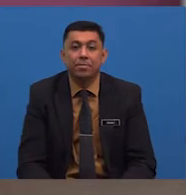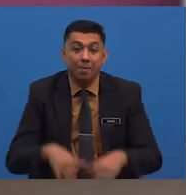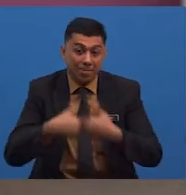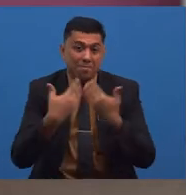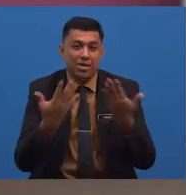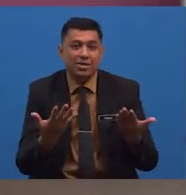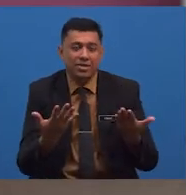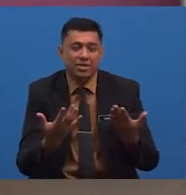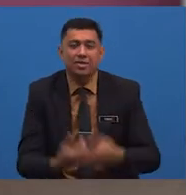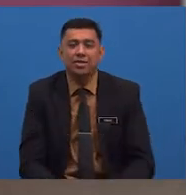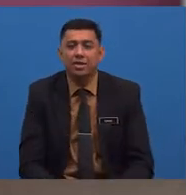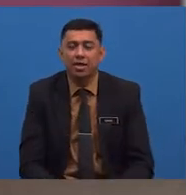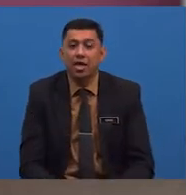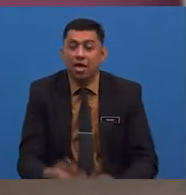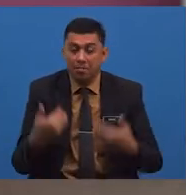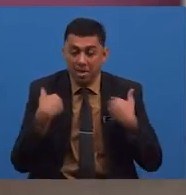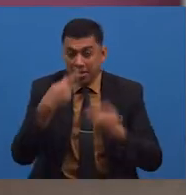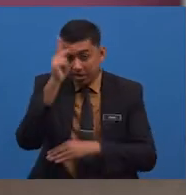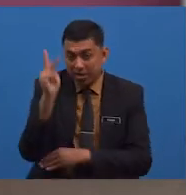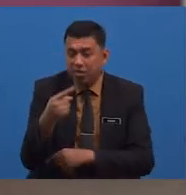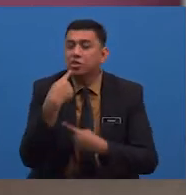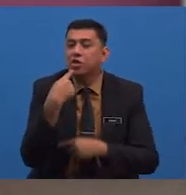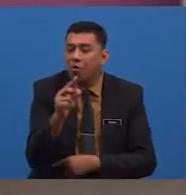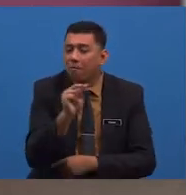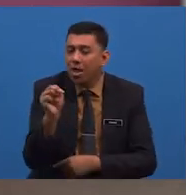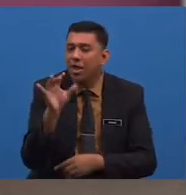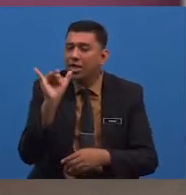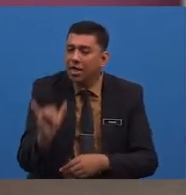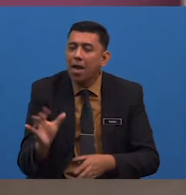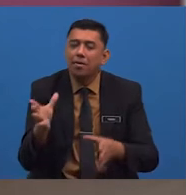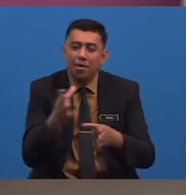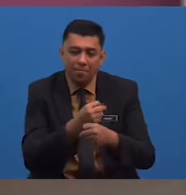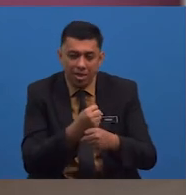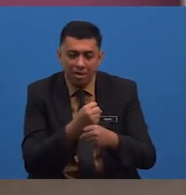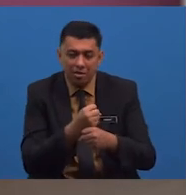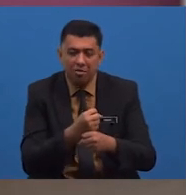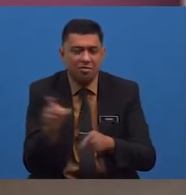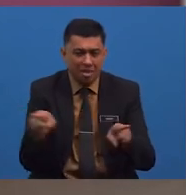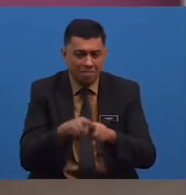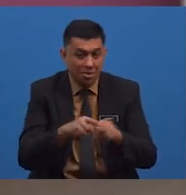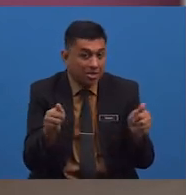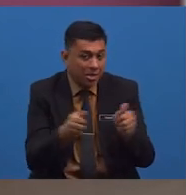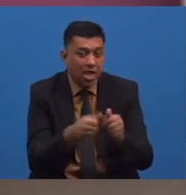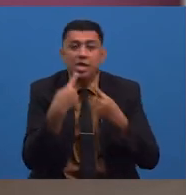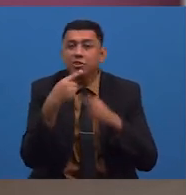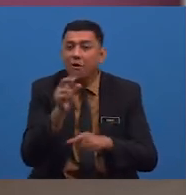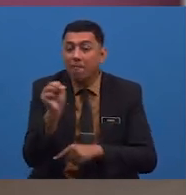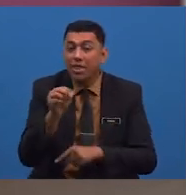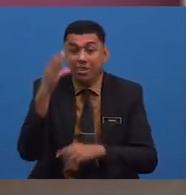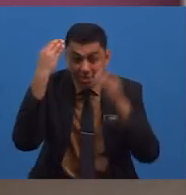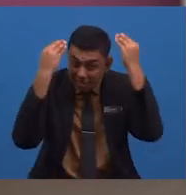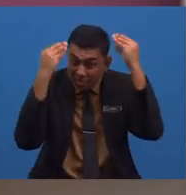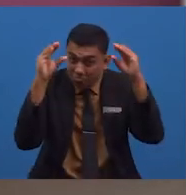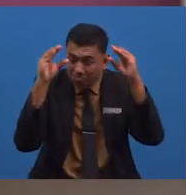bagaimana? Adakah jawapan yang kamu peroleh sama dengan jawapan cikgu berikan ini?